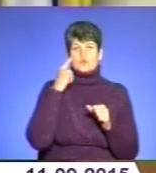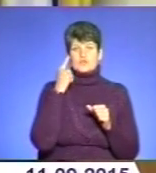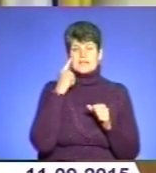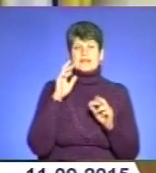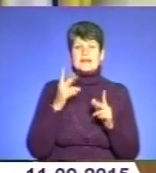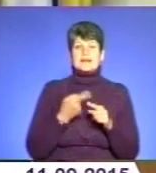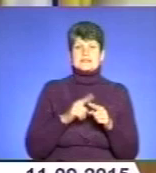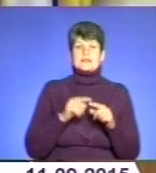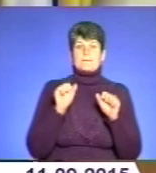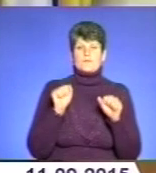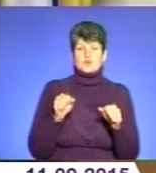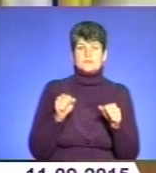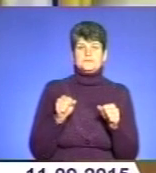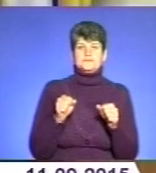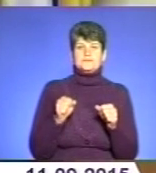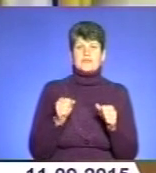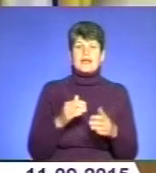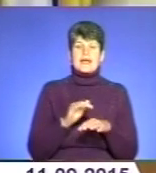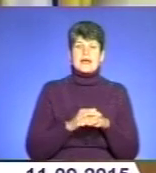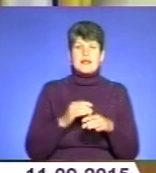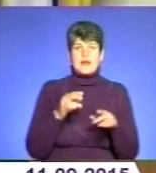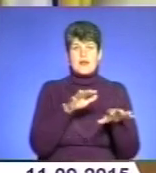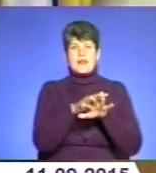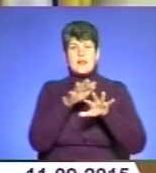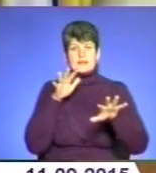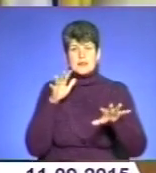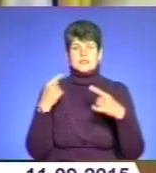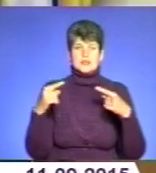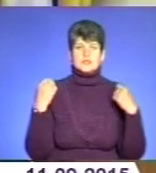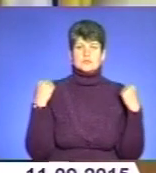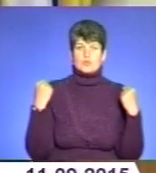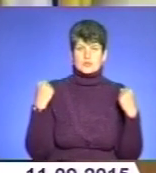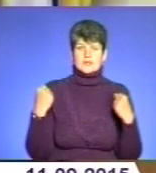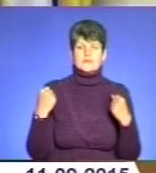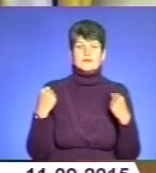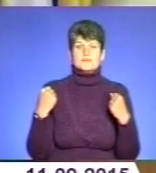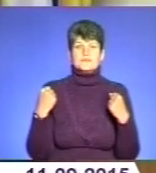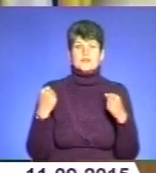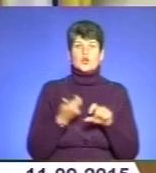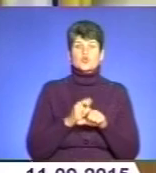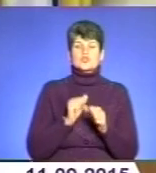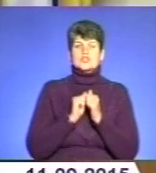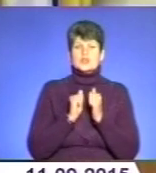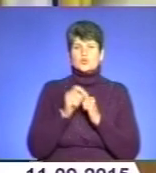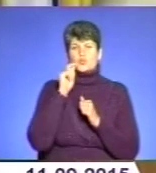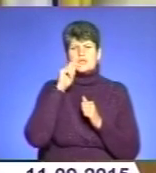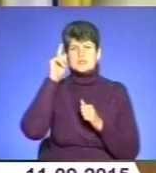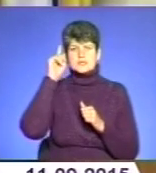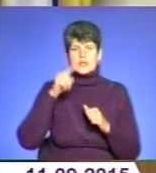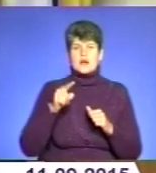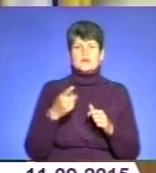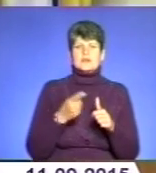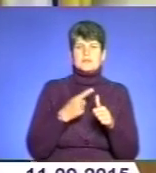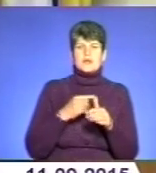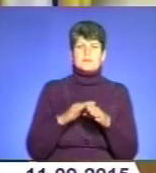переповнені трибуни стадіонів, глядацькі трибуни інших спортивних наших арен. Дуже часто українці знають імена і